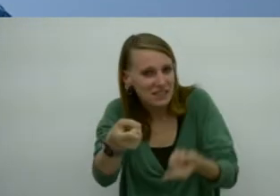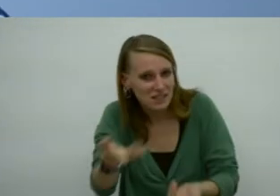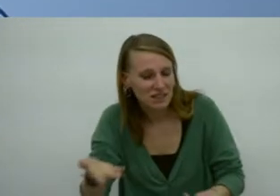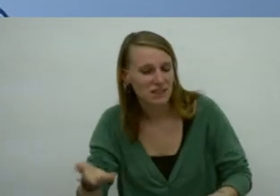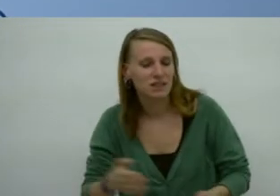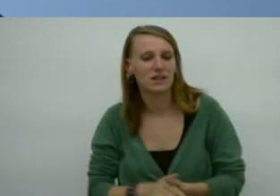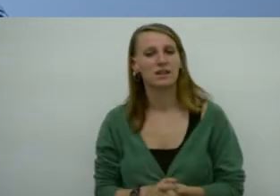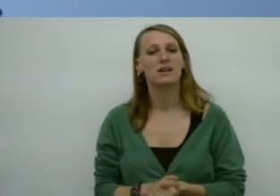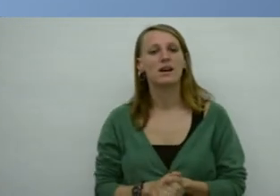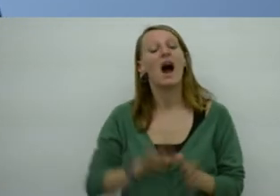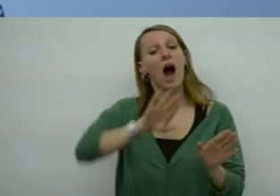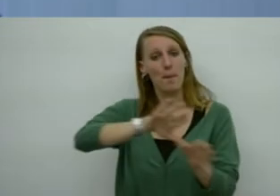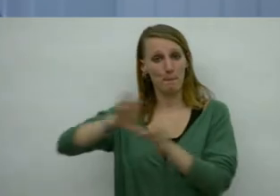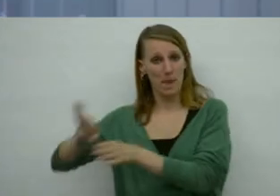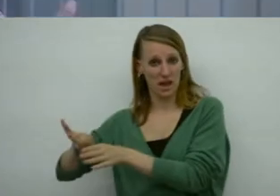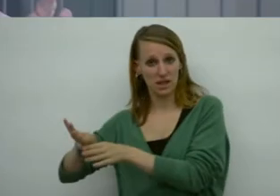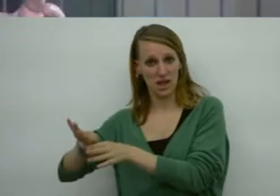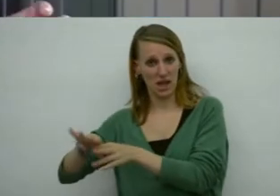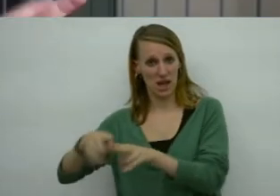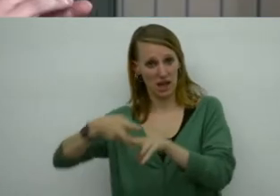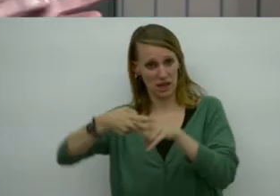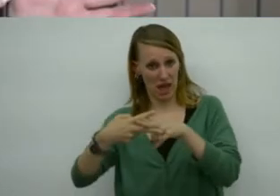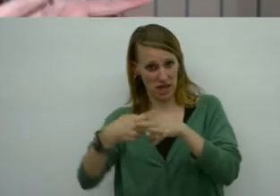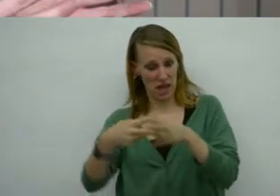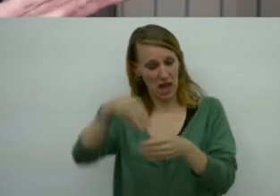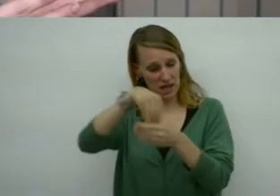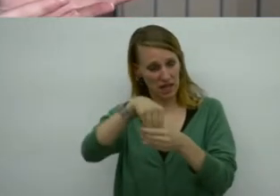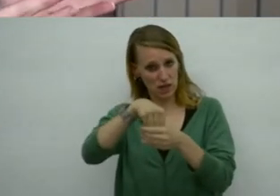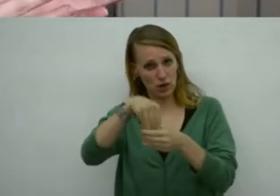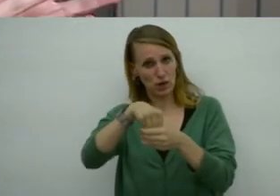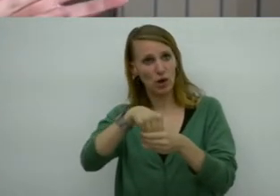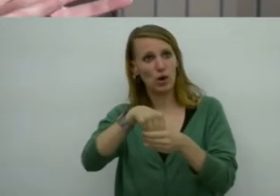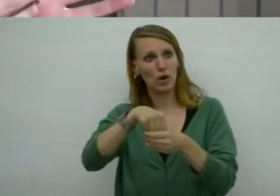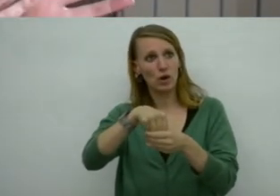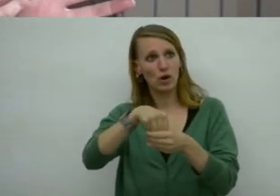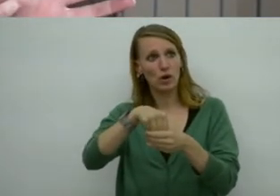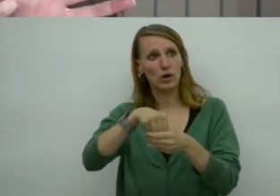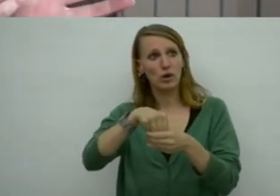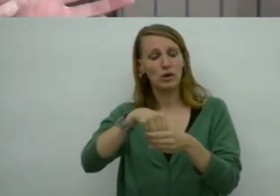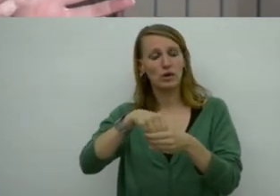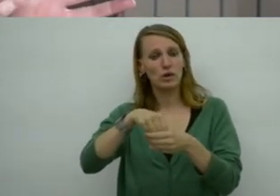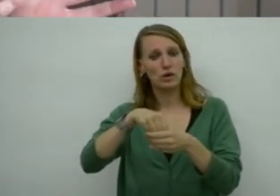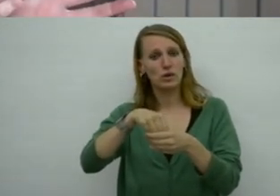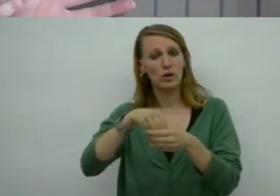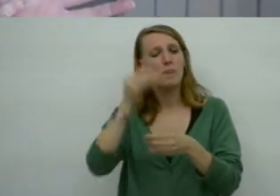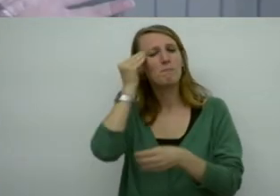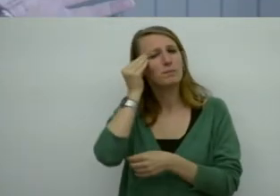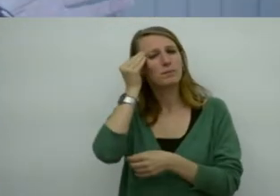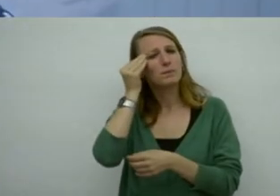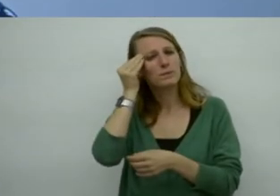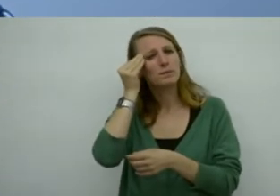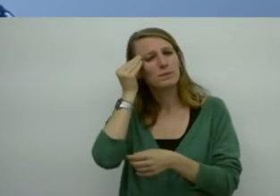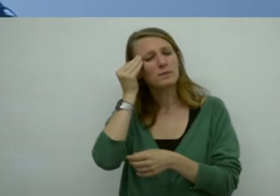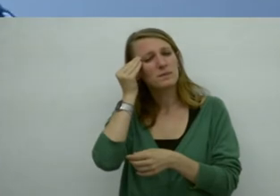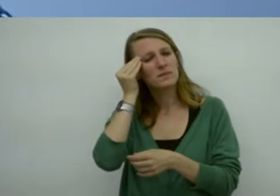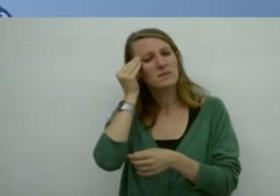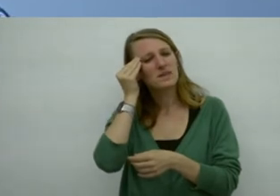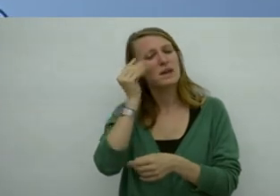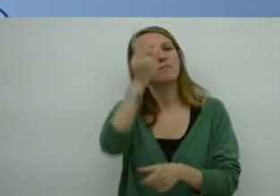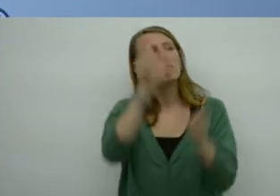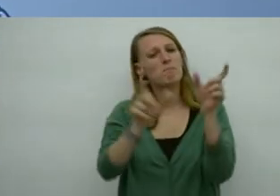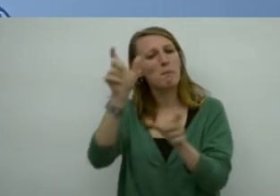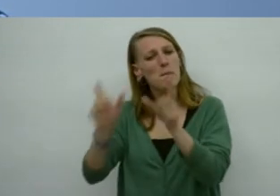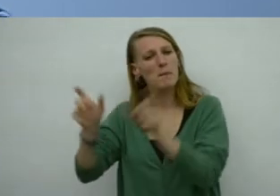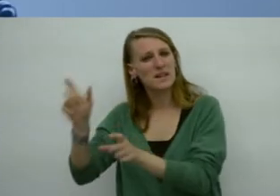al que estem jugant. I a part hi ha una altra gran part del taller que és pensar sobre el càstig